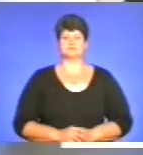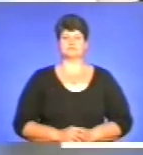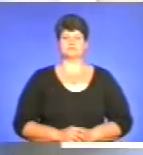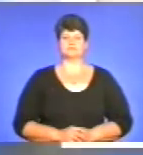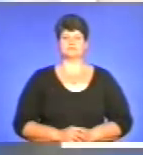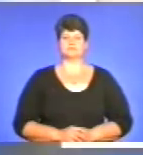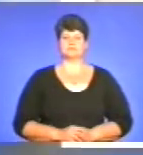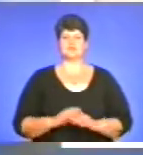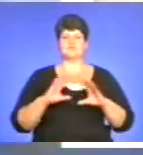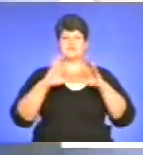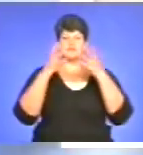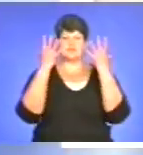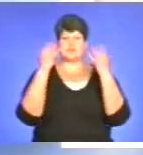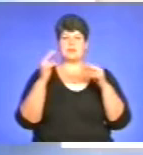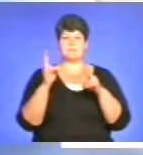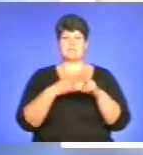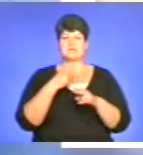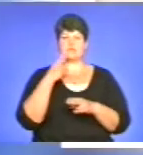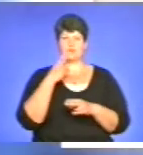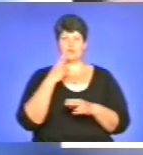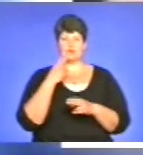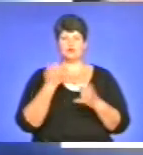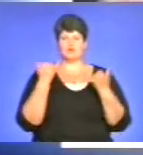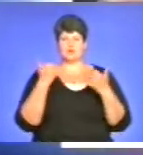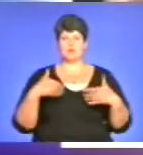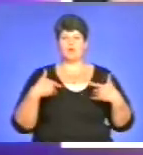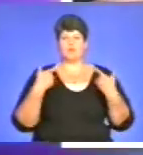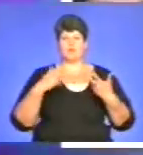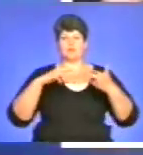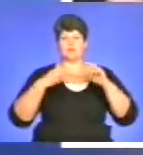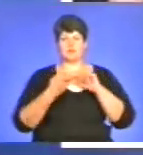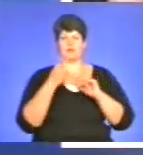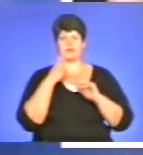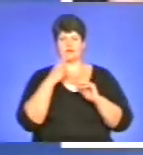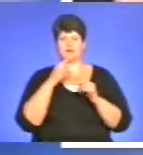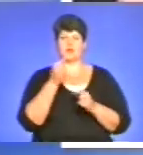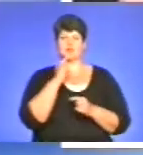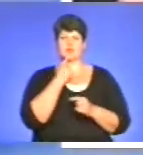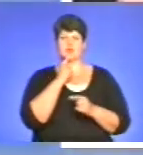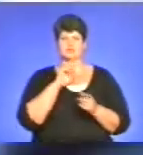Всесвітній день без тютюну. Сьогодні в Тернополі пропонували обміняти цигарки на цукерки.